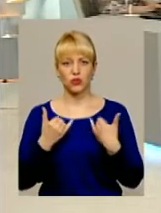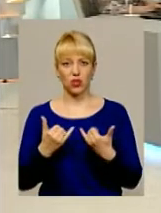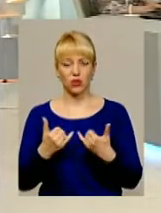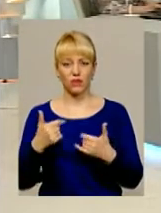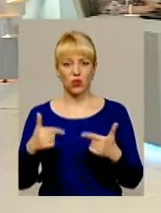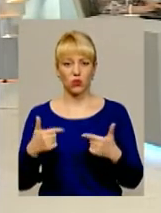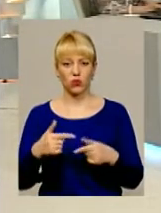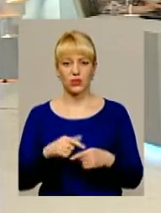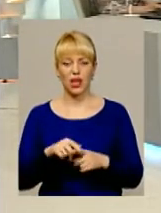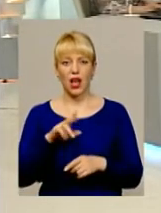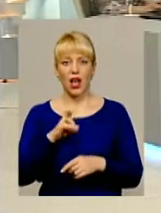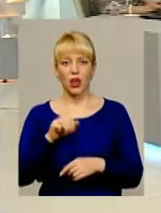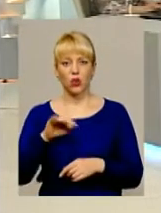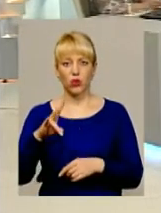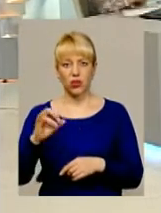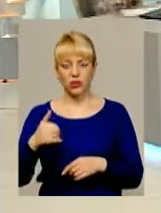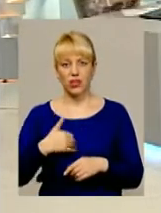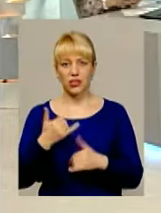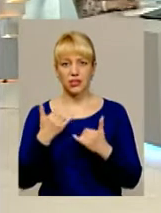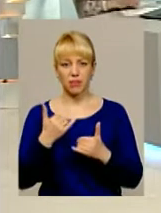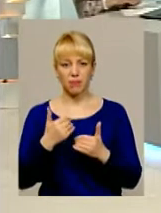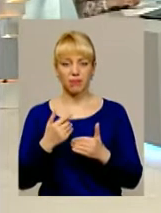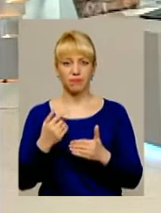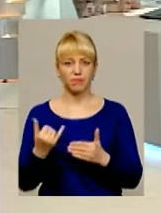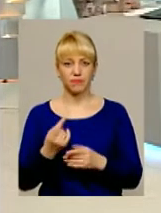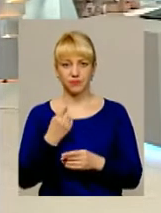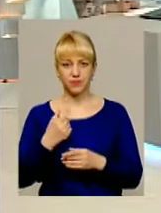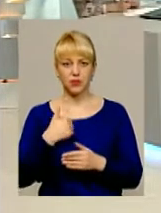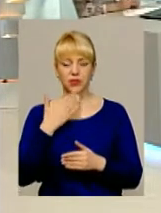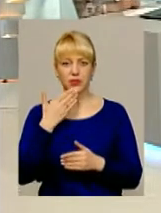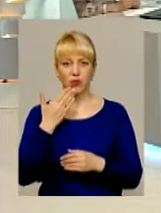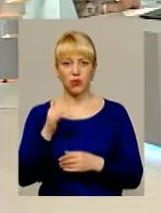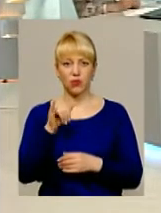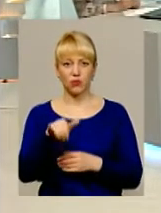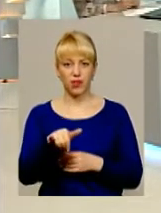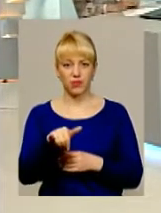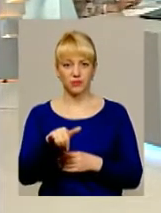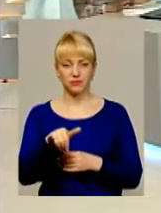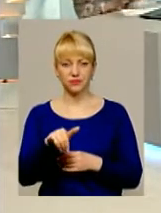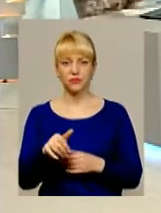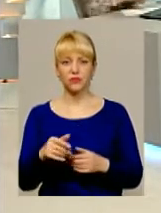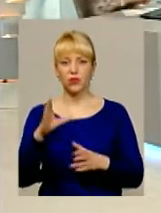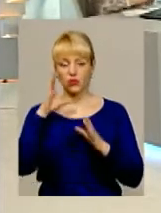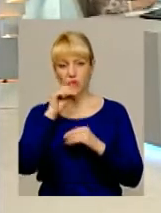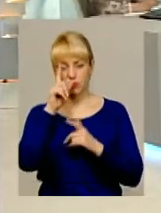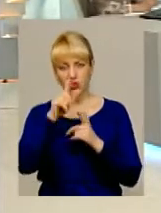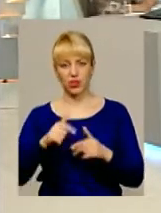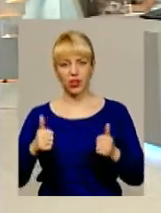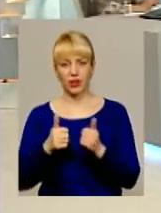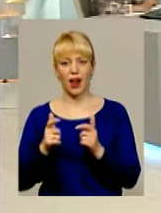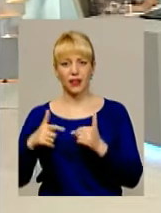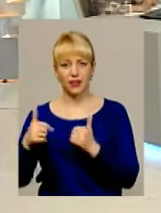пані Антоніно, насамперед я би хотіла до вас поставити перше запитання. В успішних країнах